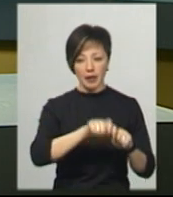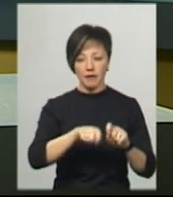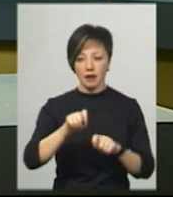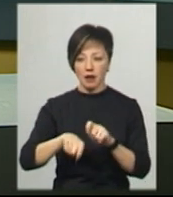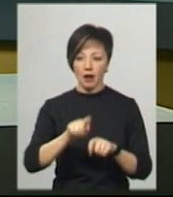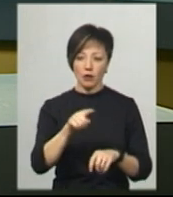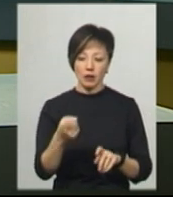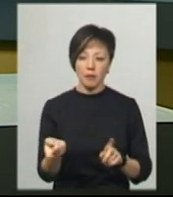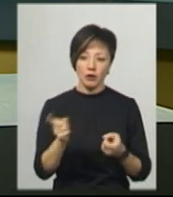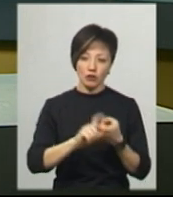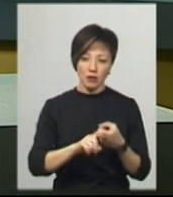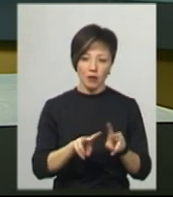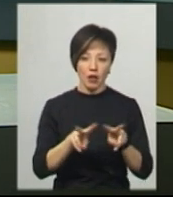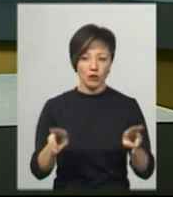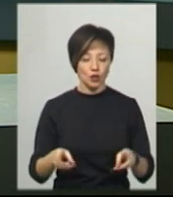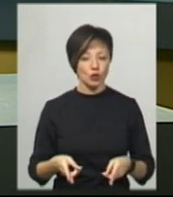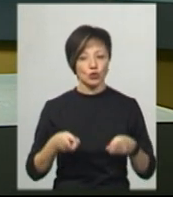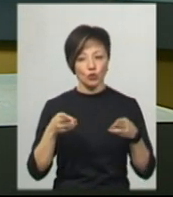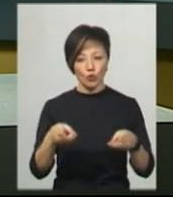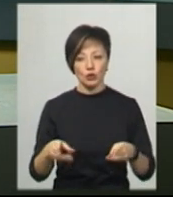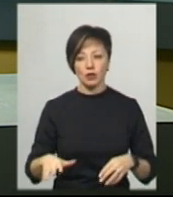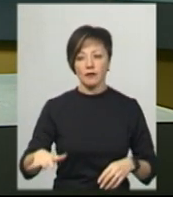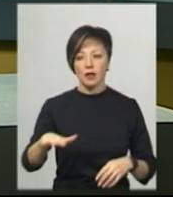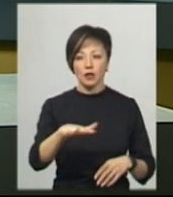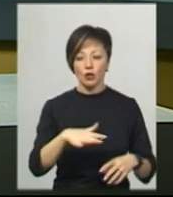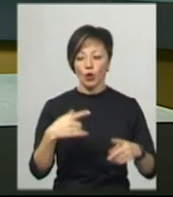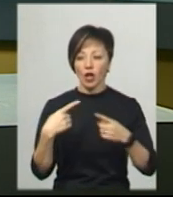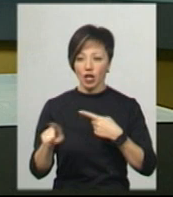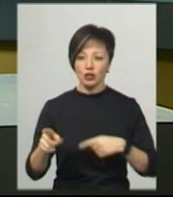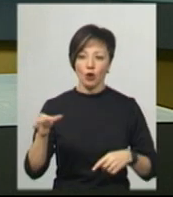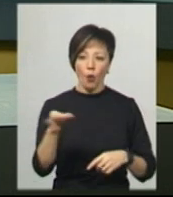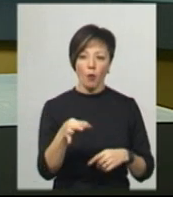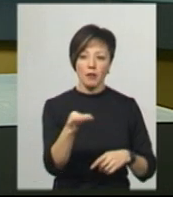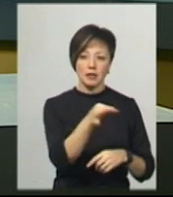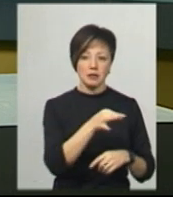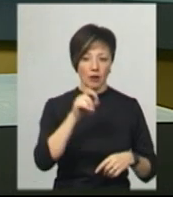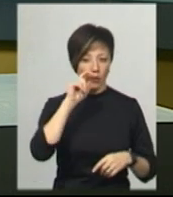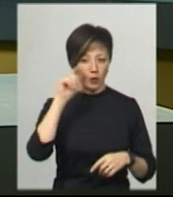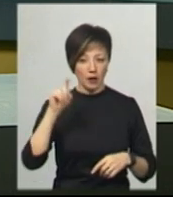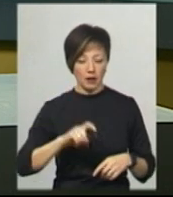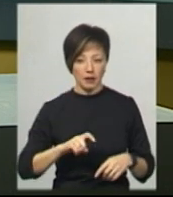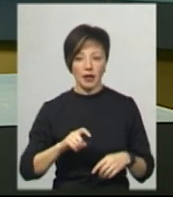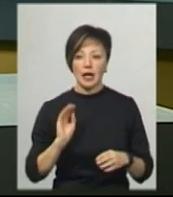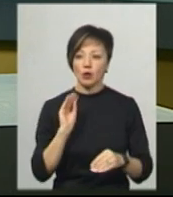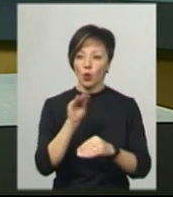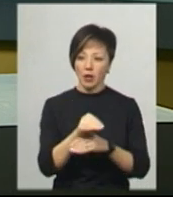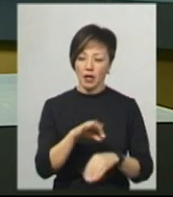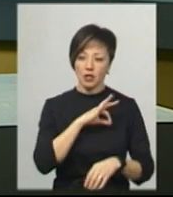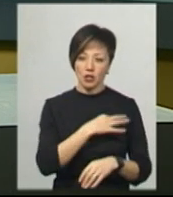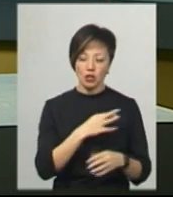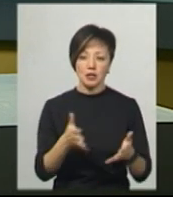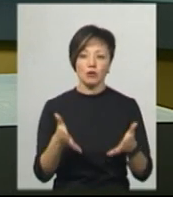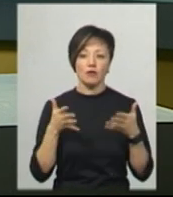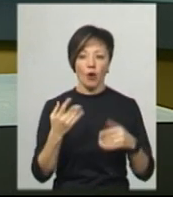затриманих на причетність до аналогічних злочинів на території інших областей України, каже Андрій Чайковський. Та додає, слідчі з